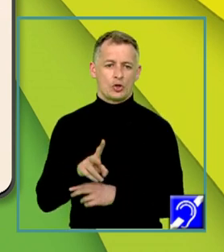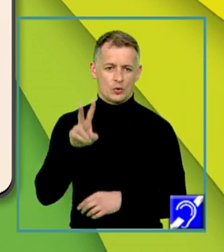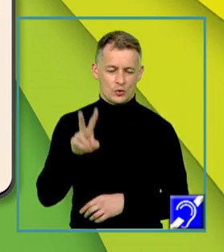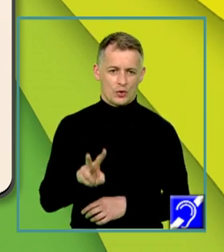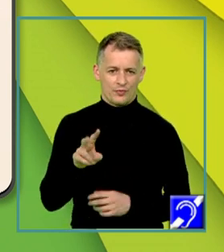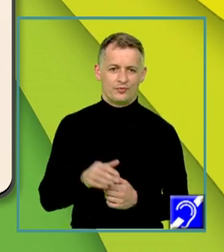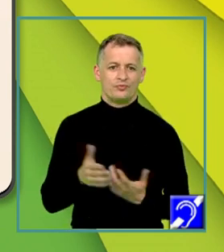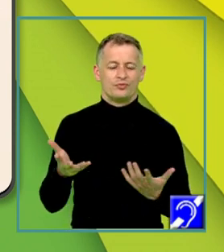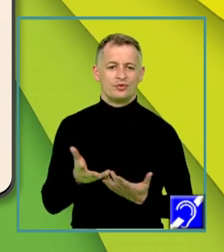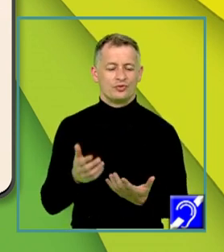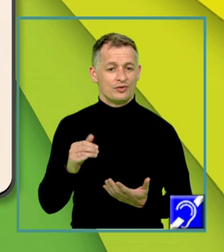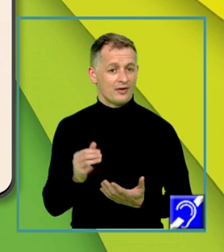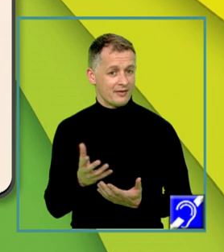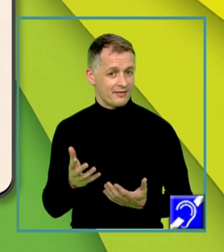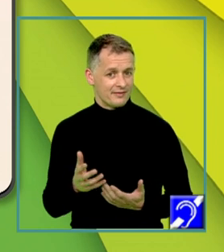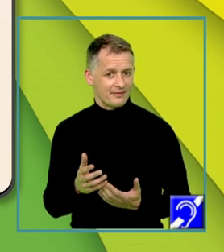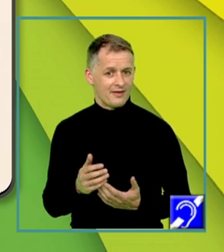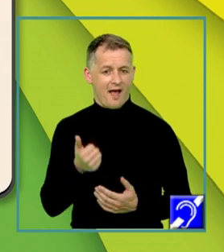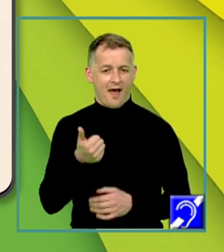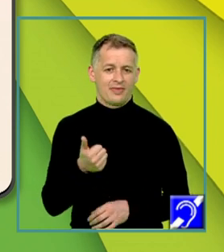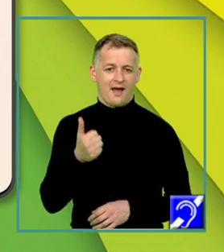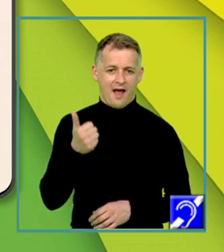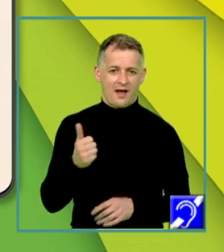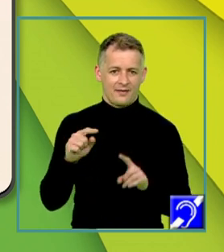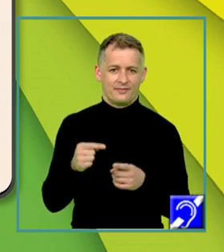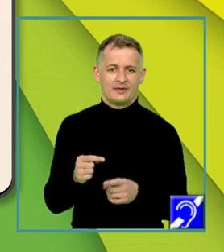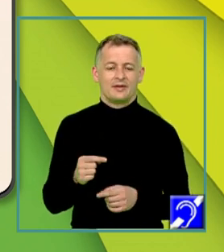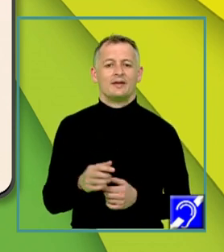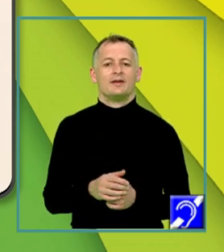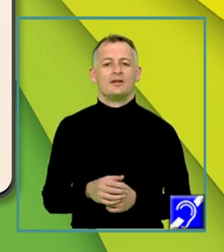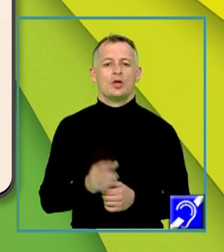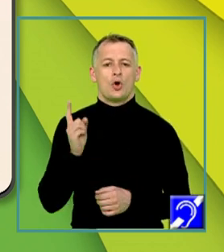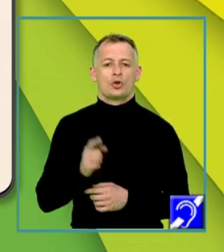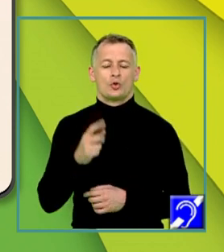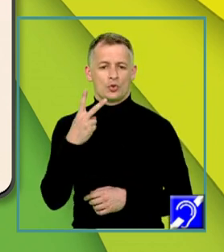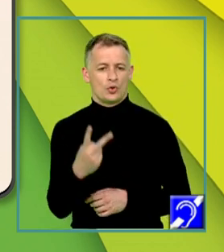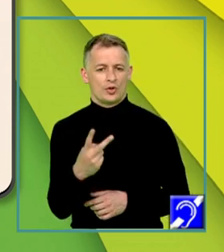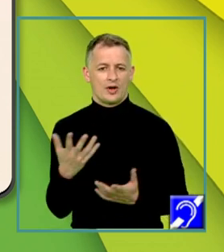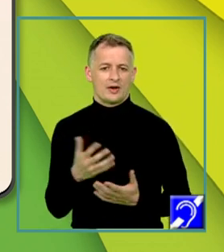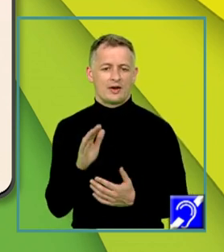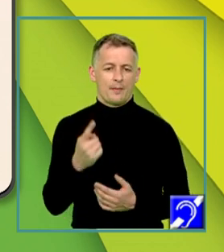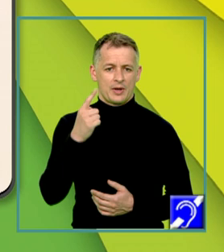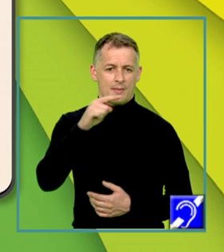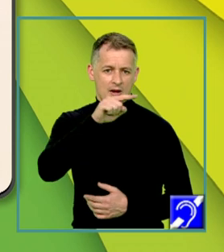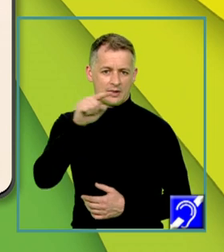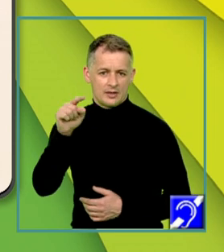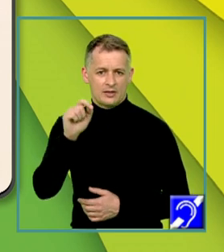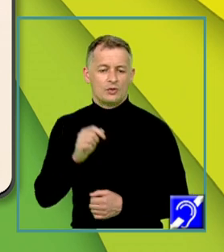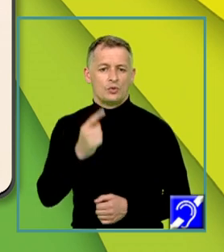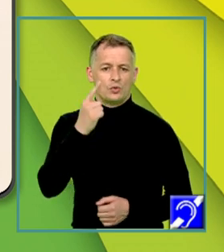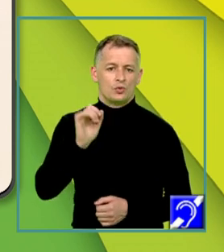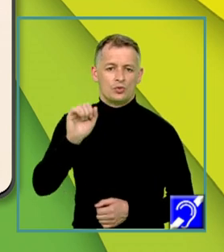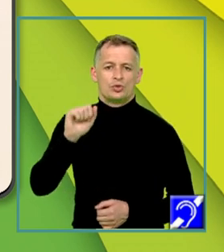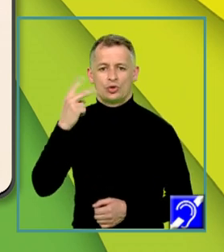și matricea A de A, o matrice pătratică de ordinul 2, ce are pe prima linie elementele